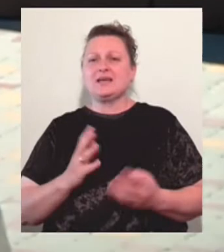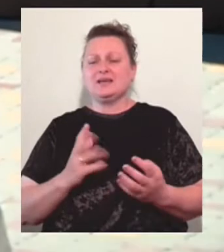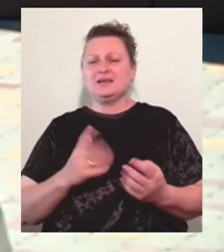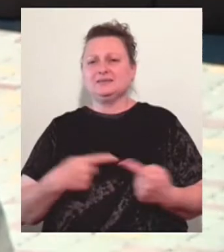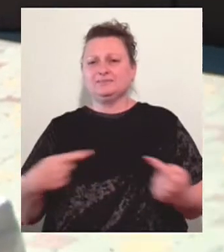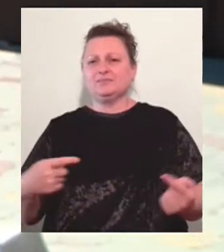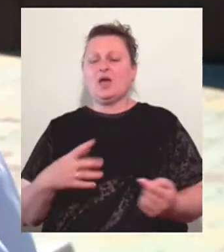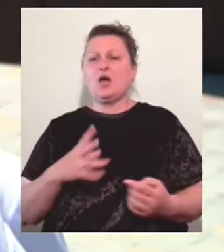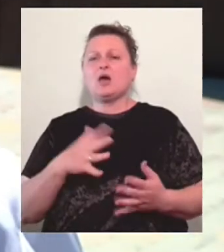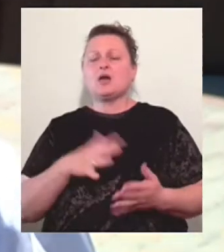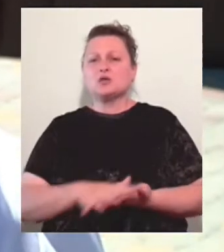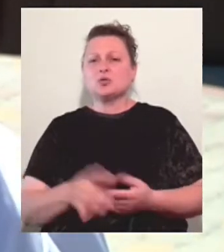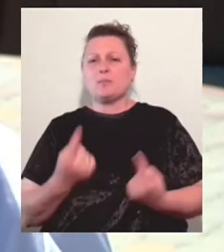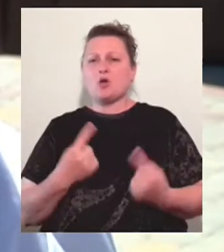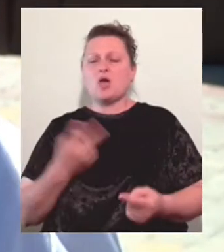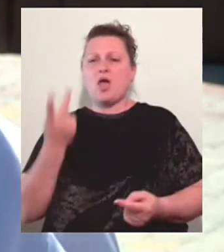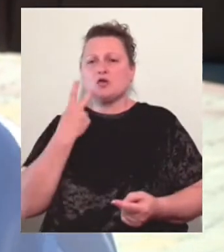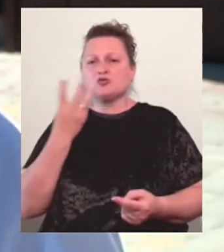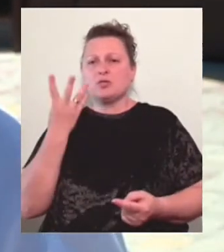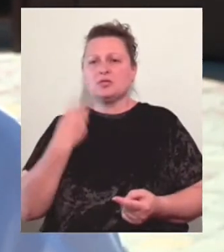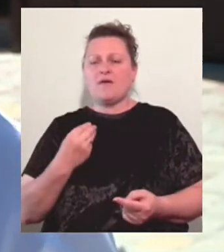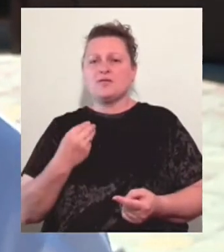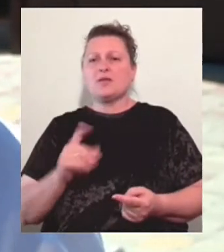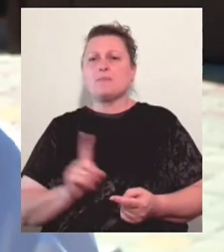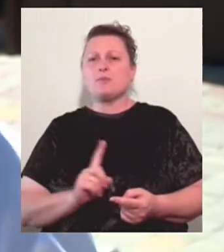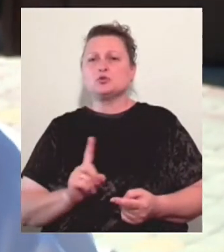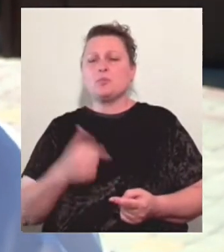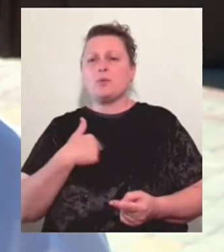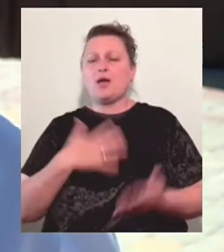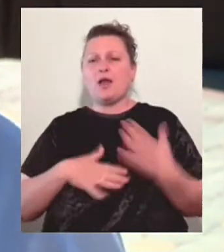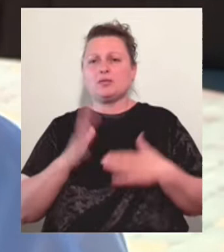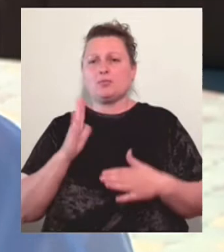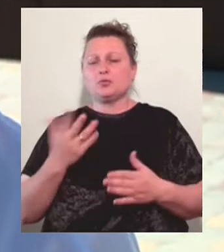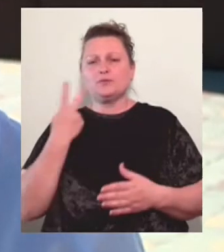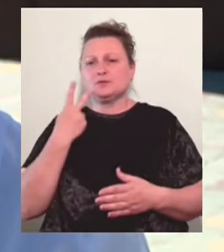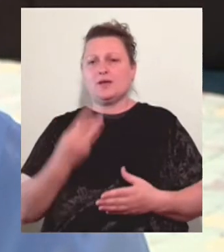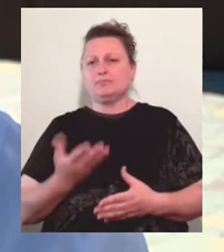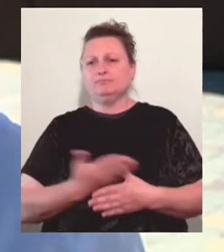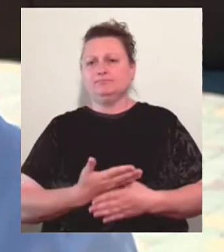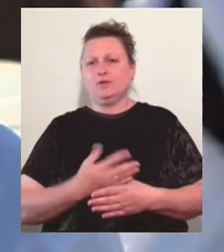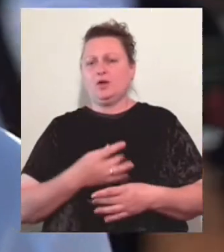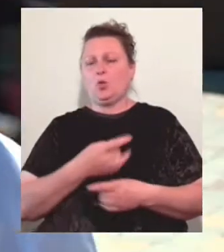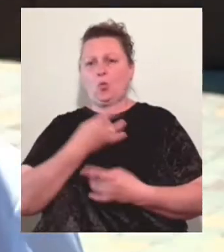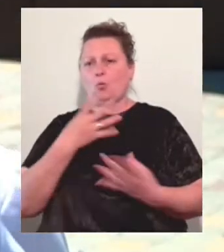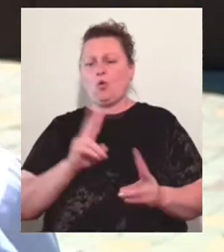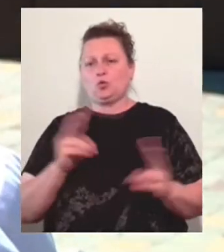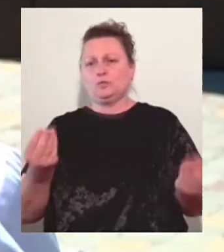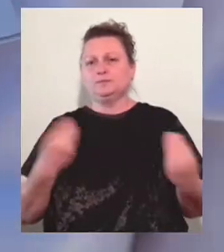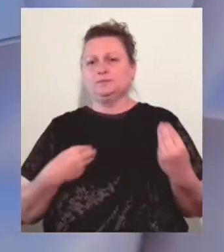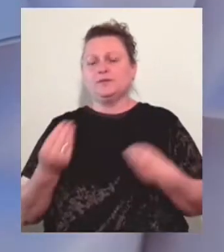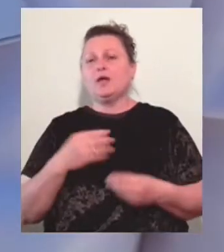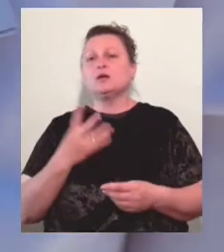розходи великі, ежедневні. Тому ми завжди раді будь-якій допомогі, яку нам виявляють. Ми не знаємо, скільки ще це все